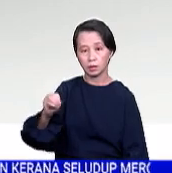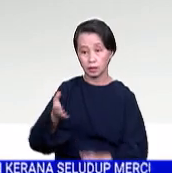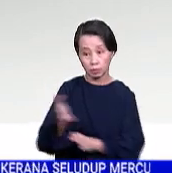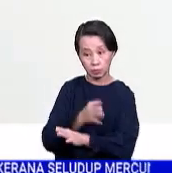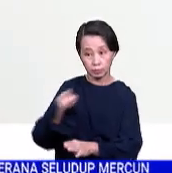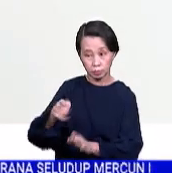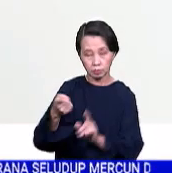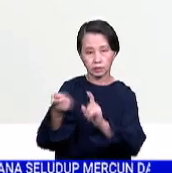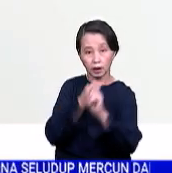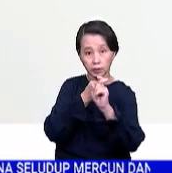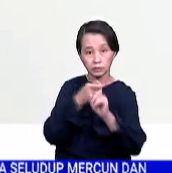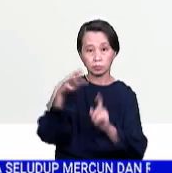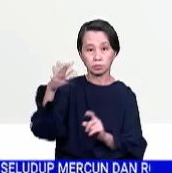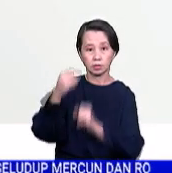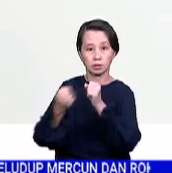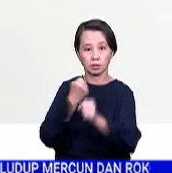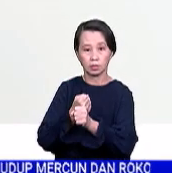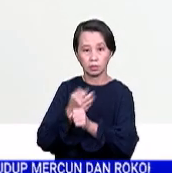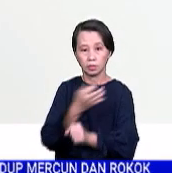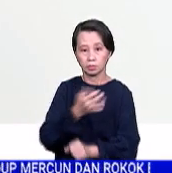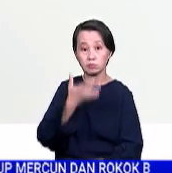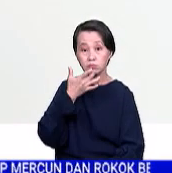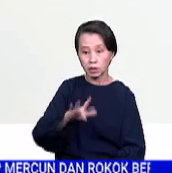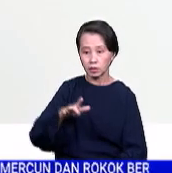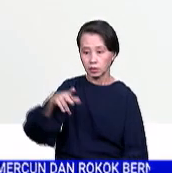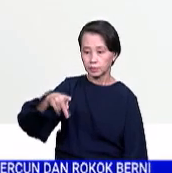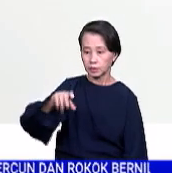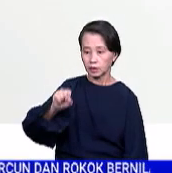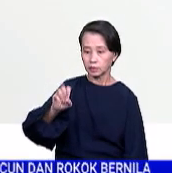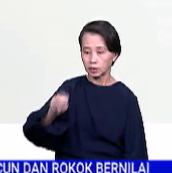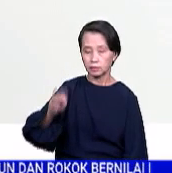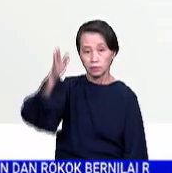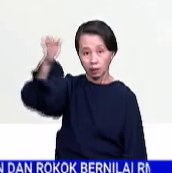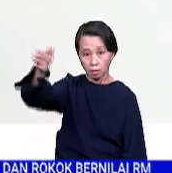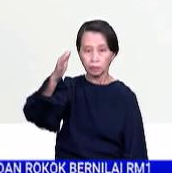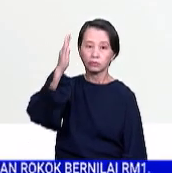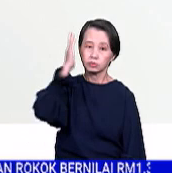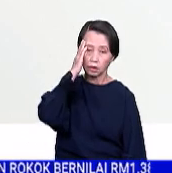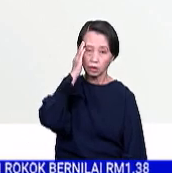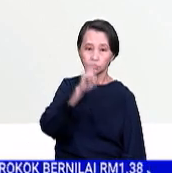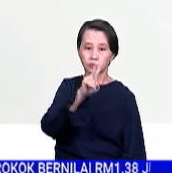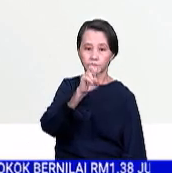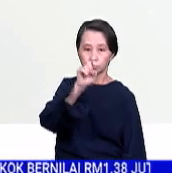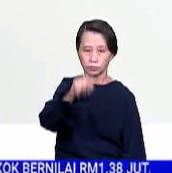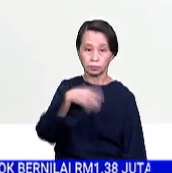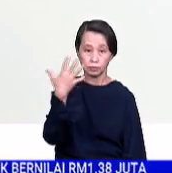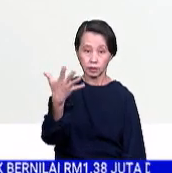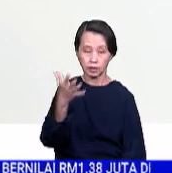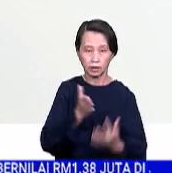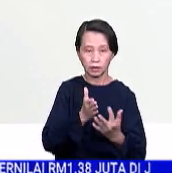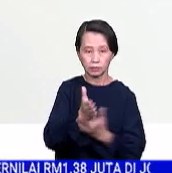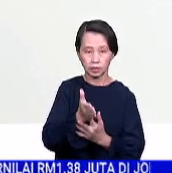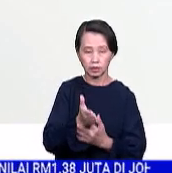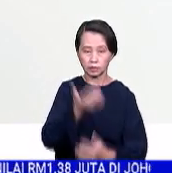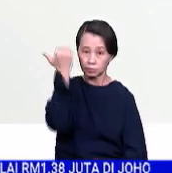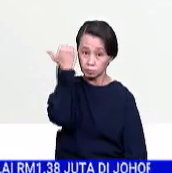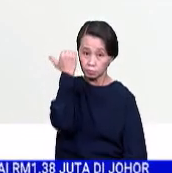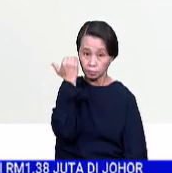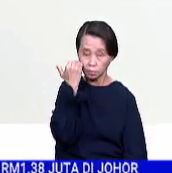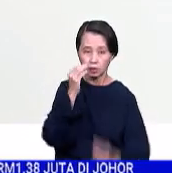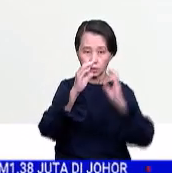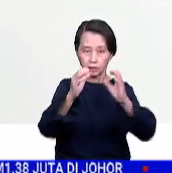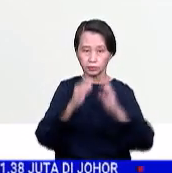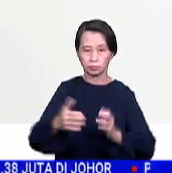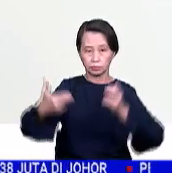ini digantung 15 tahun, manakala nasib PSM pula hanya akan diketahui 20 Mei ini menerusi proseding perbicaraan